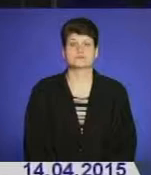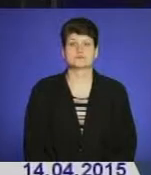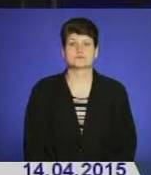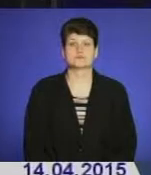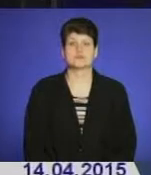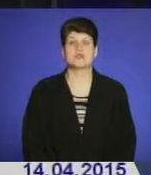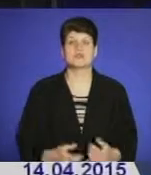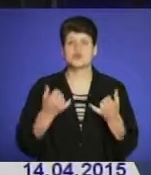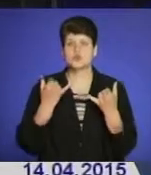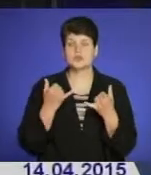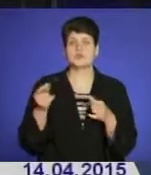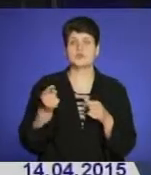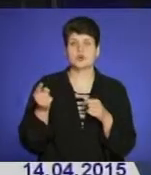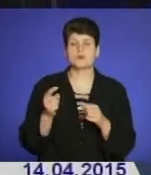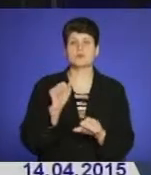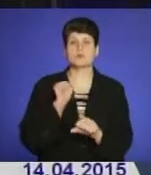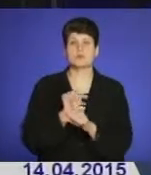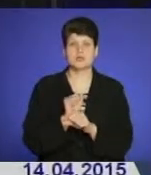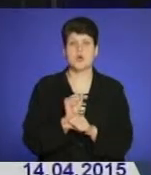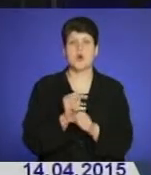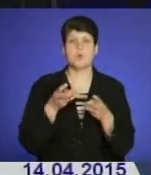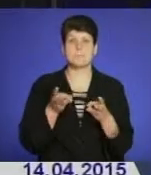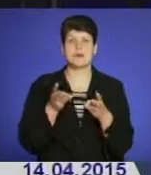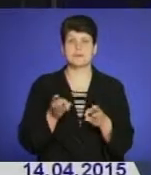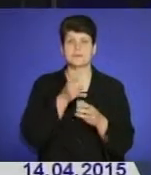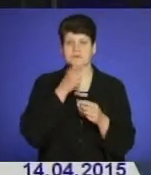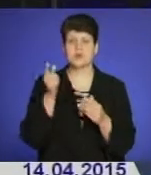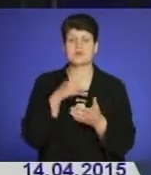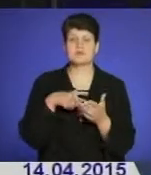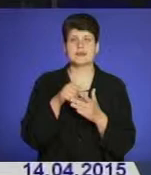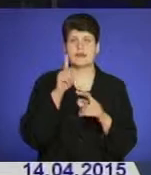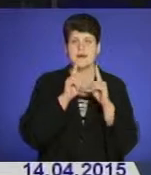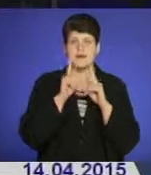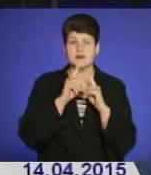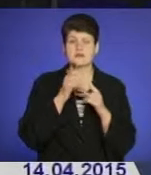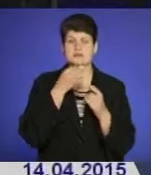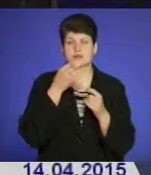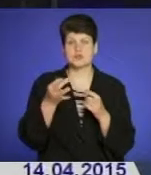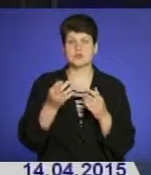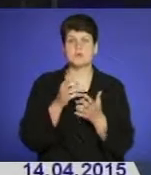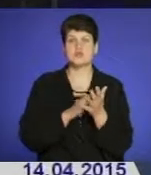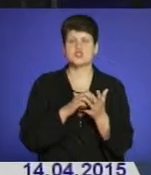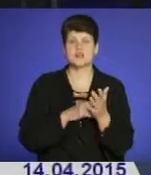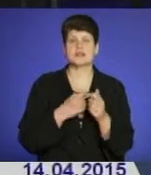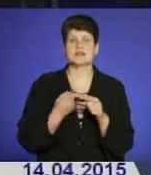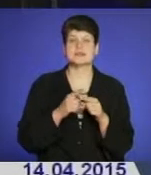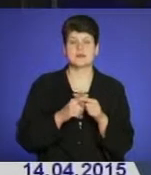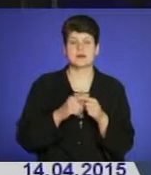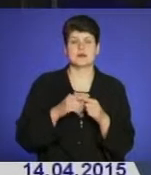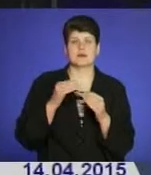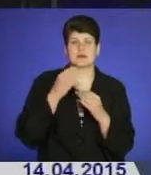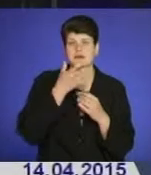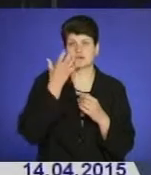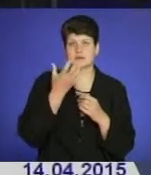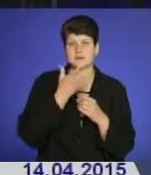Відсьогодні у Тернополі призупинено опалювальний сезон. У міській раді повідомили, що причиною стало підвищення середньодобової температури